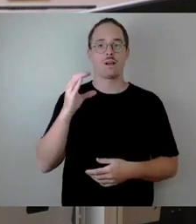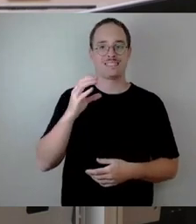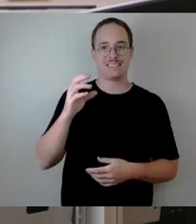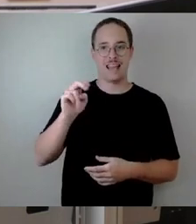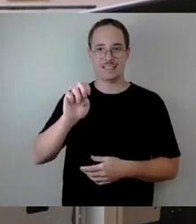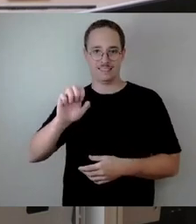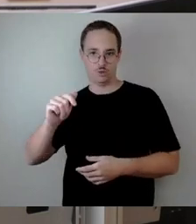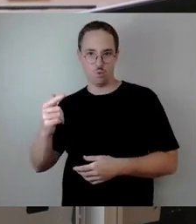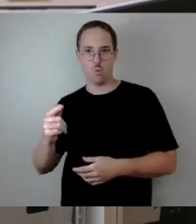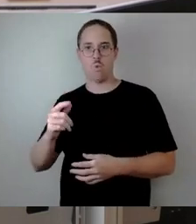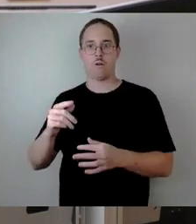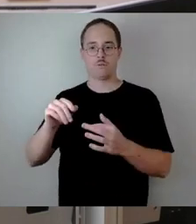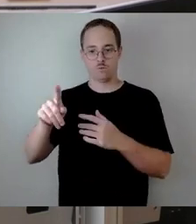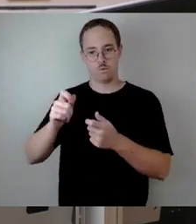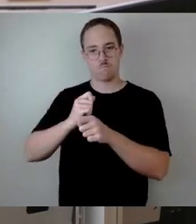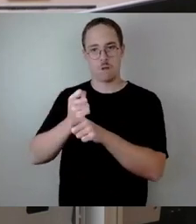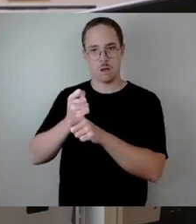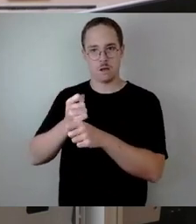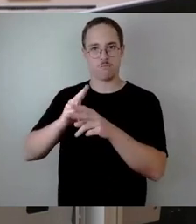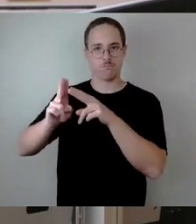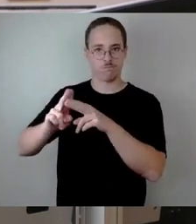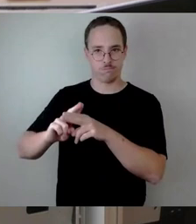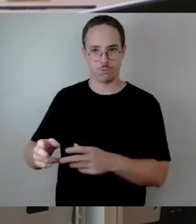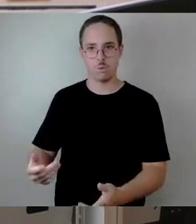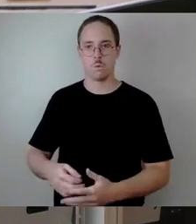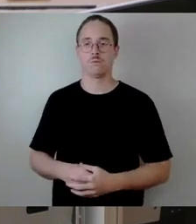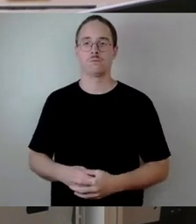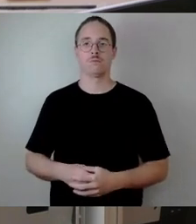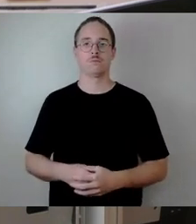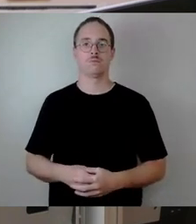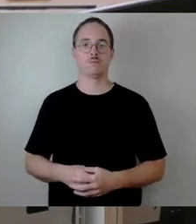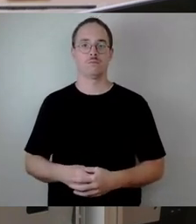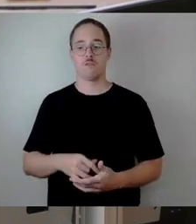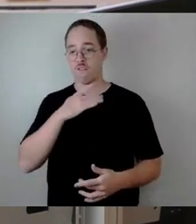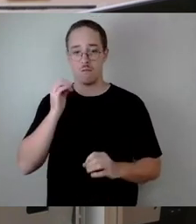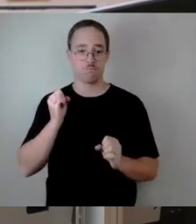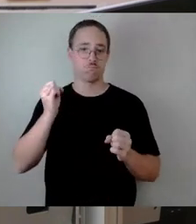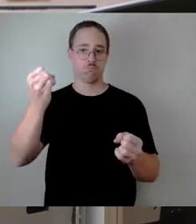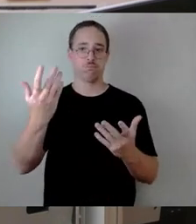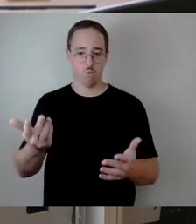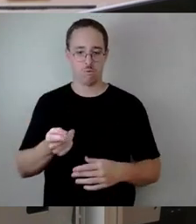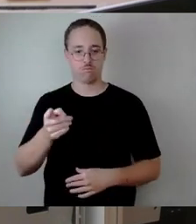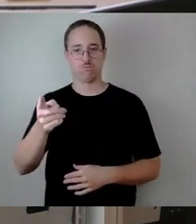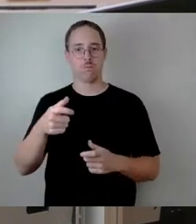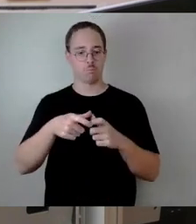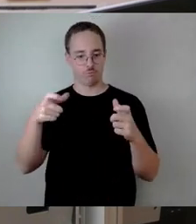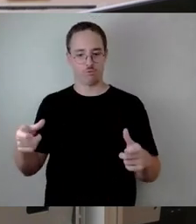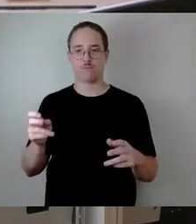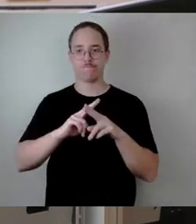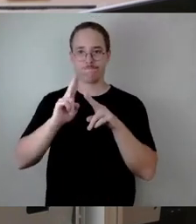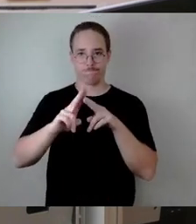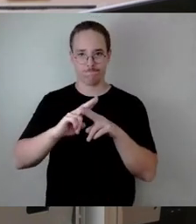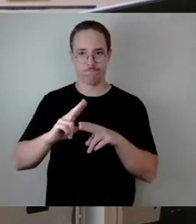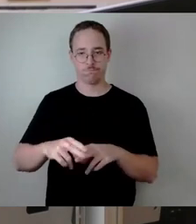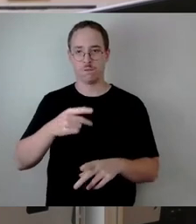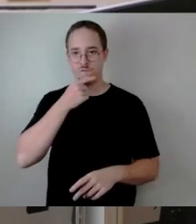Auch noch mal als Maßnahme. Wir waren hier sehr tätig in der Unterhaltung dieses Brückenbauwerkes. Und man kann